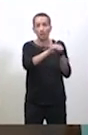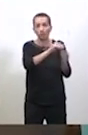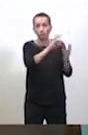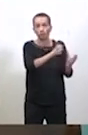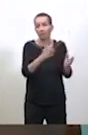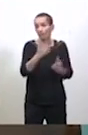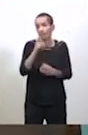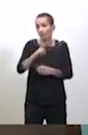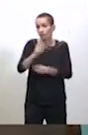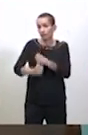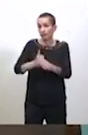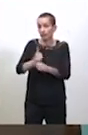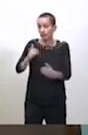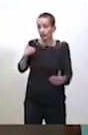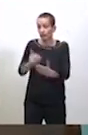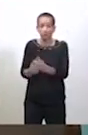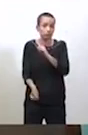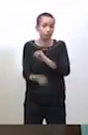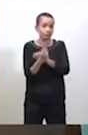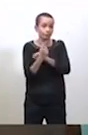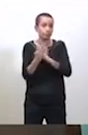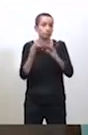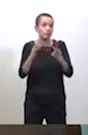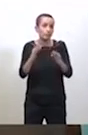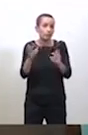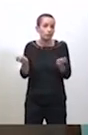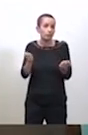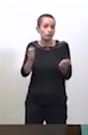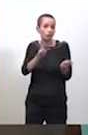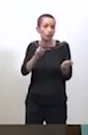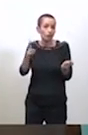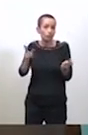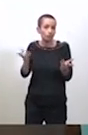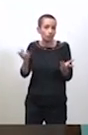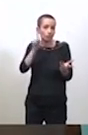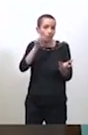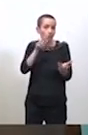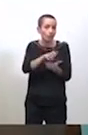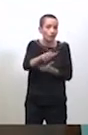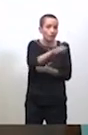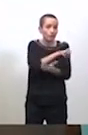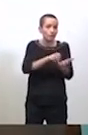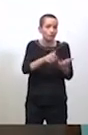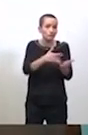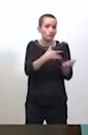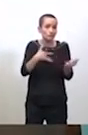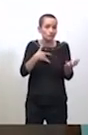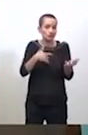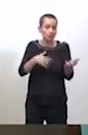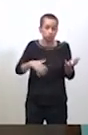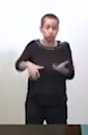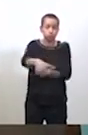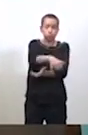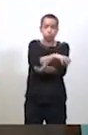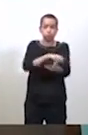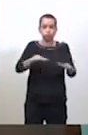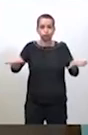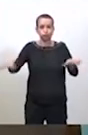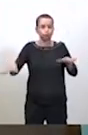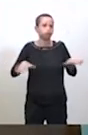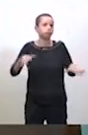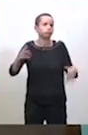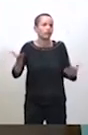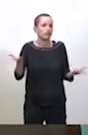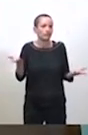été extrêmement atypique d'un point de vue gestion RH. La crise a bouleversé tellement de choses que, vraiment, on a